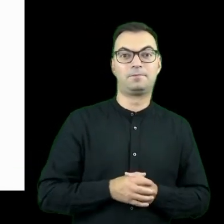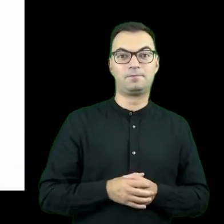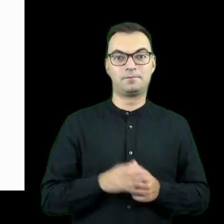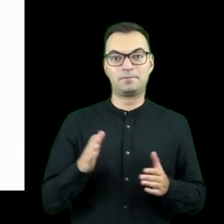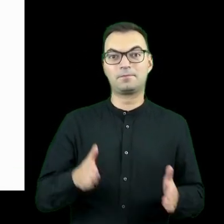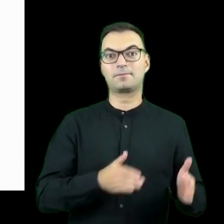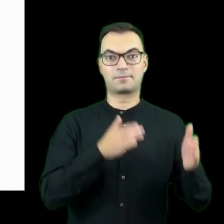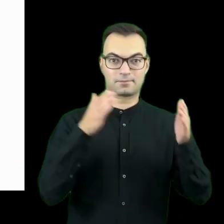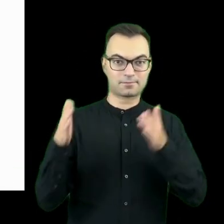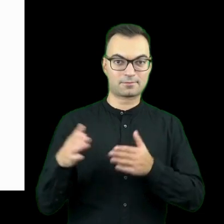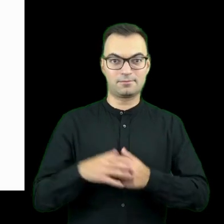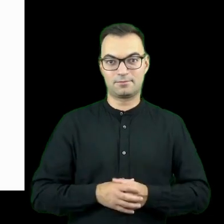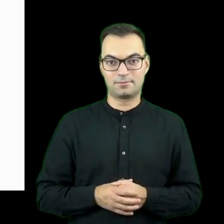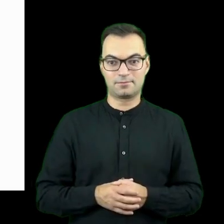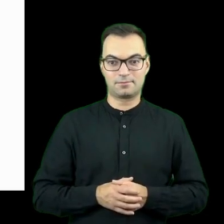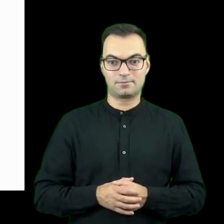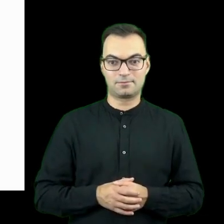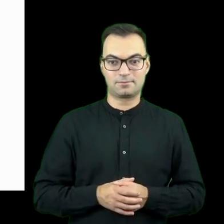No i następnie